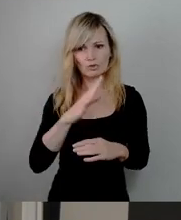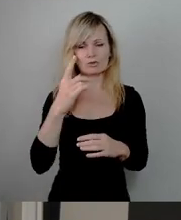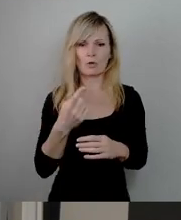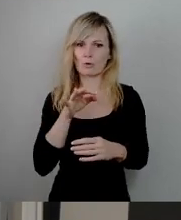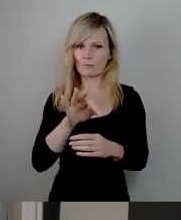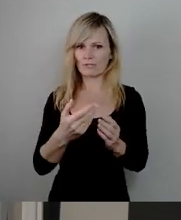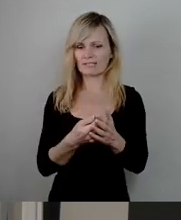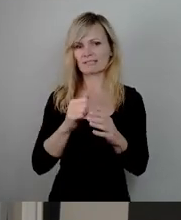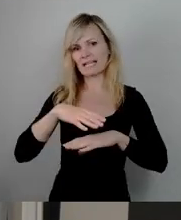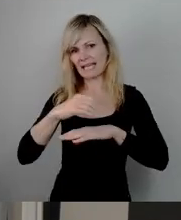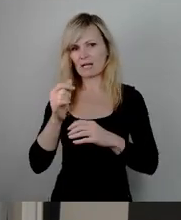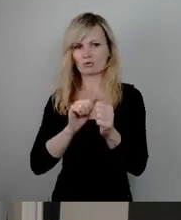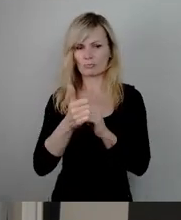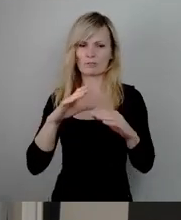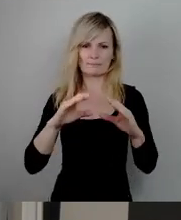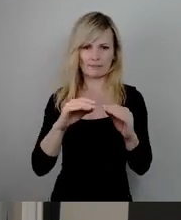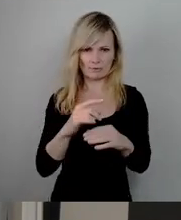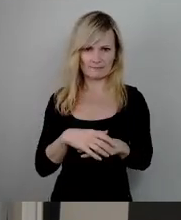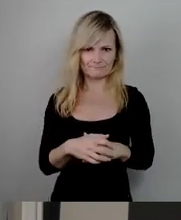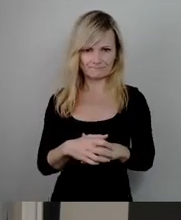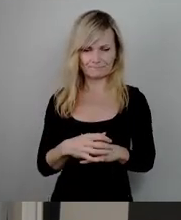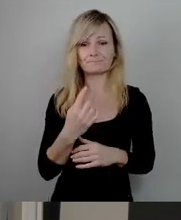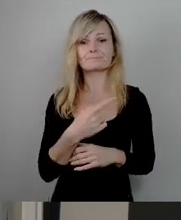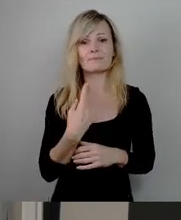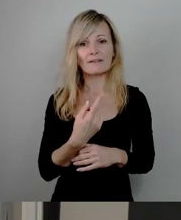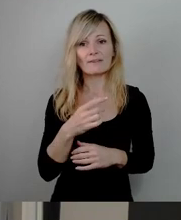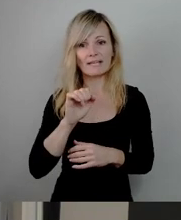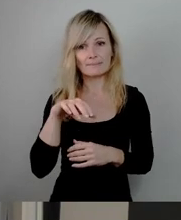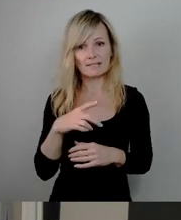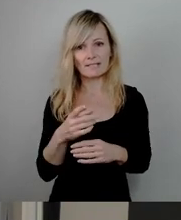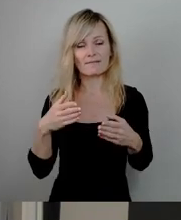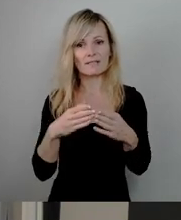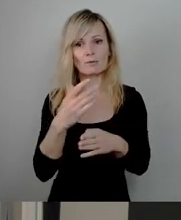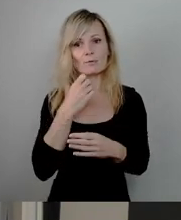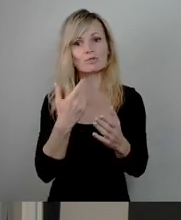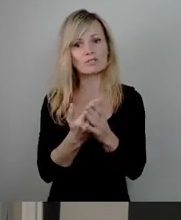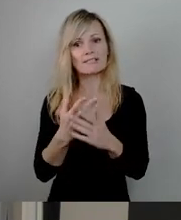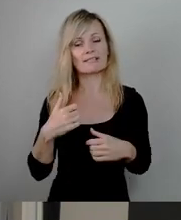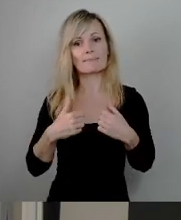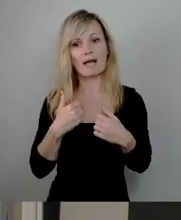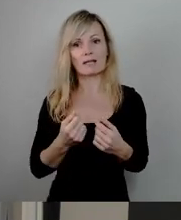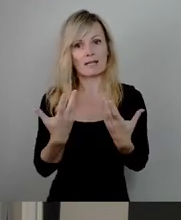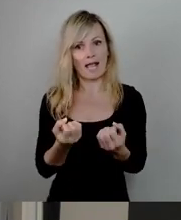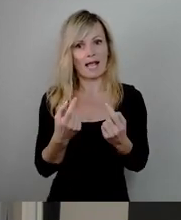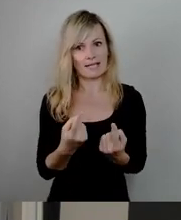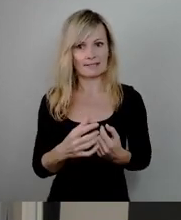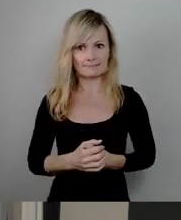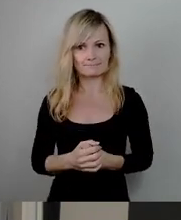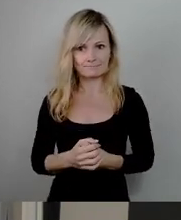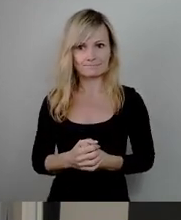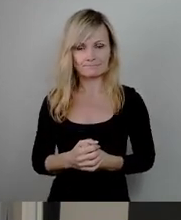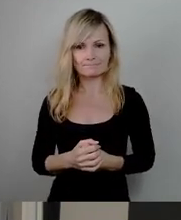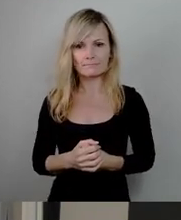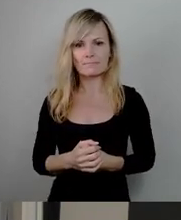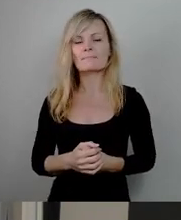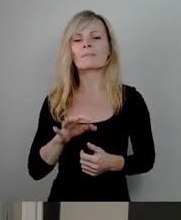-Fraktion, wir wollen natürlich auch gerne dieses Bad erhalten. Aber jetzt gehe ich mal ein bisschen in die Presche für den Herrn Donhauser,